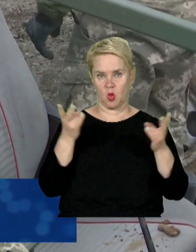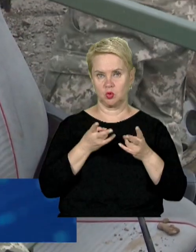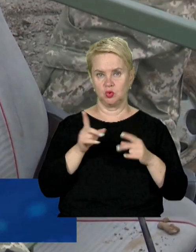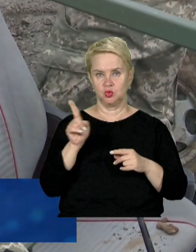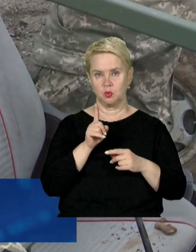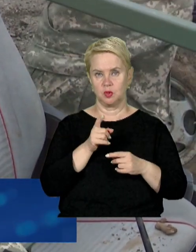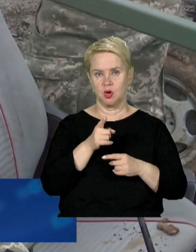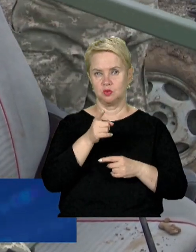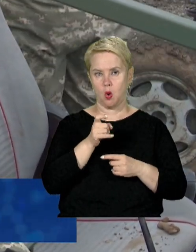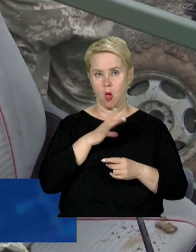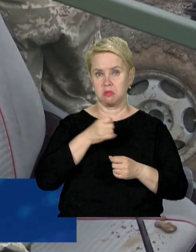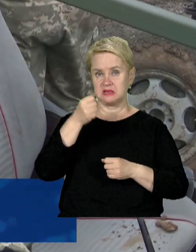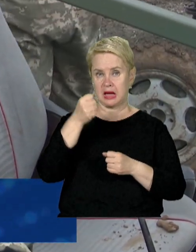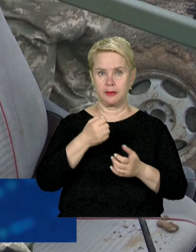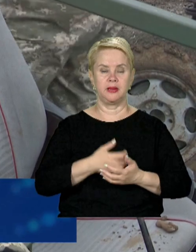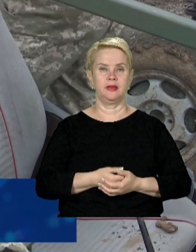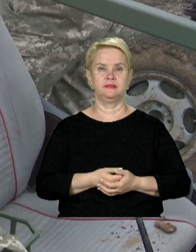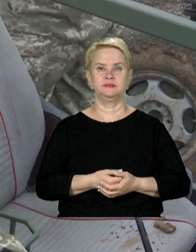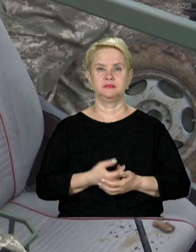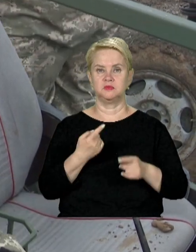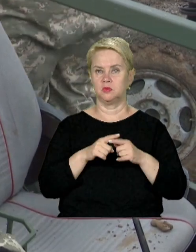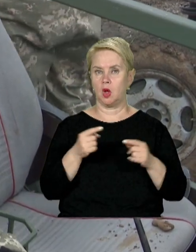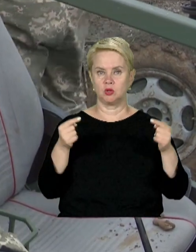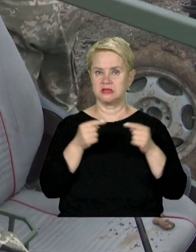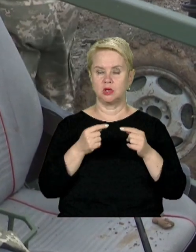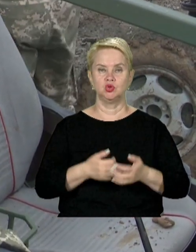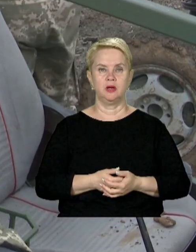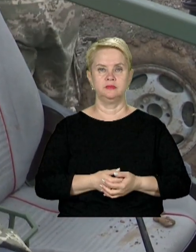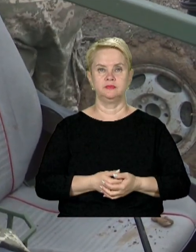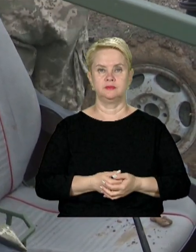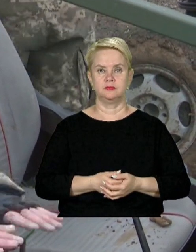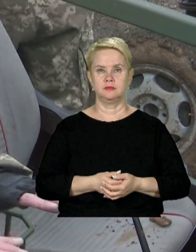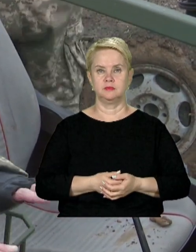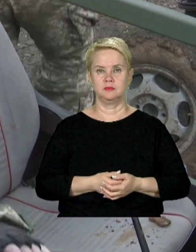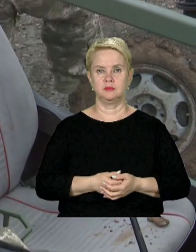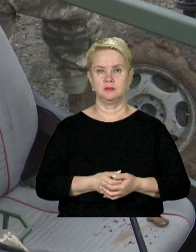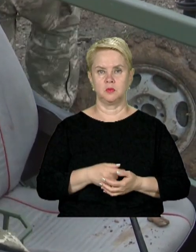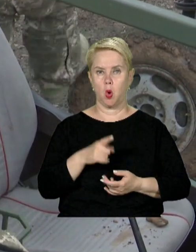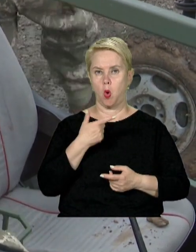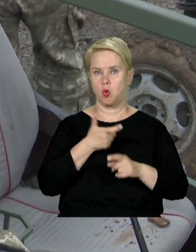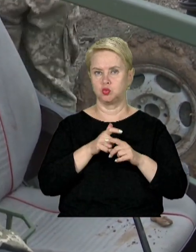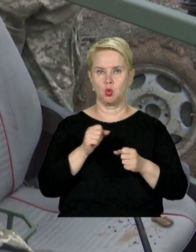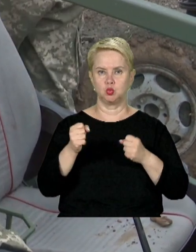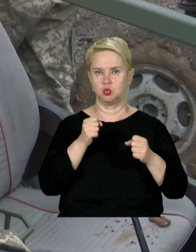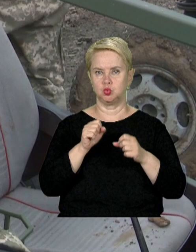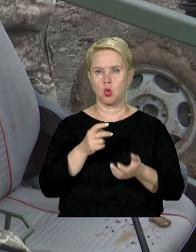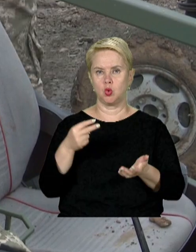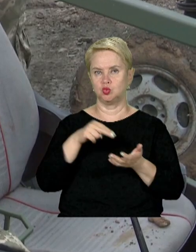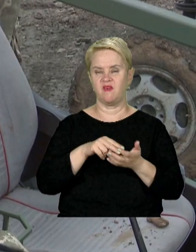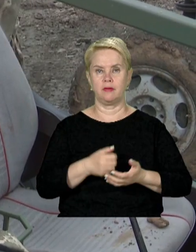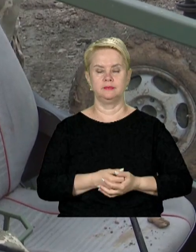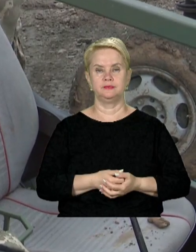щоб зброя була закріплена. однозначно. Ну, так, дуже устойчива. Дуже устойчива